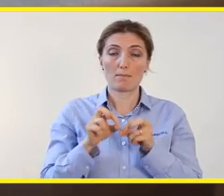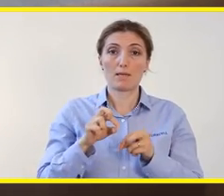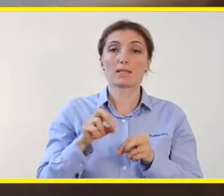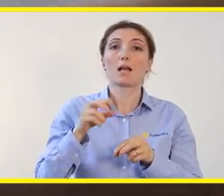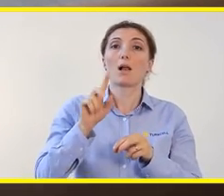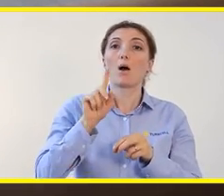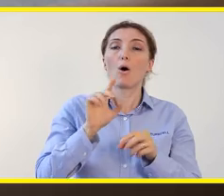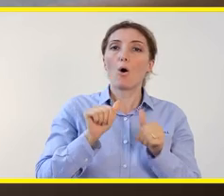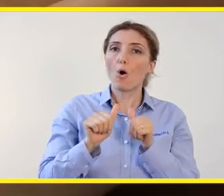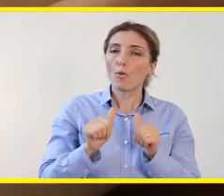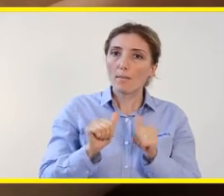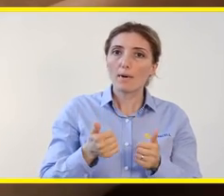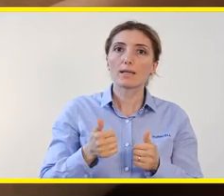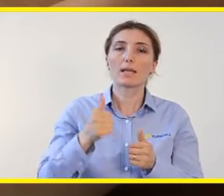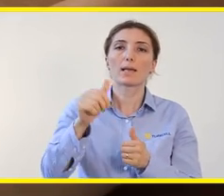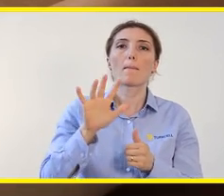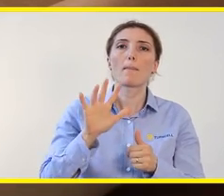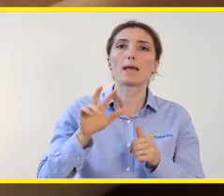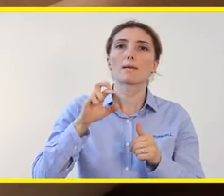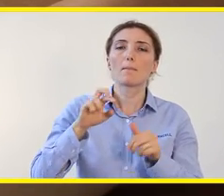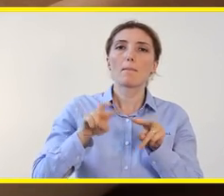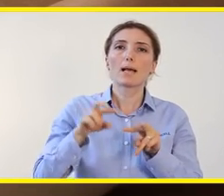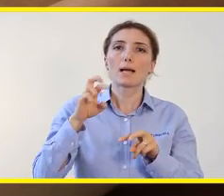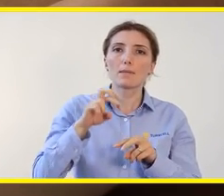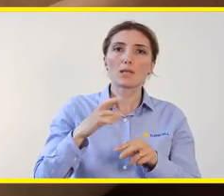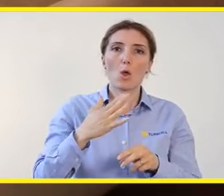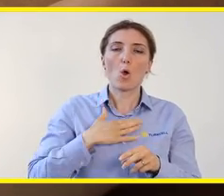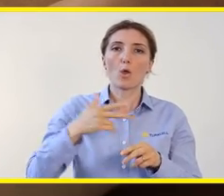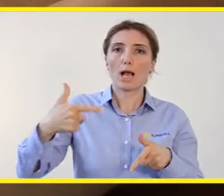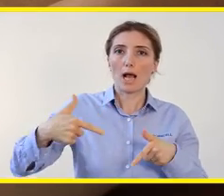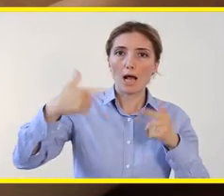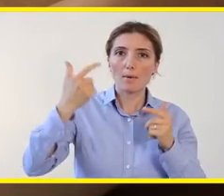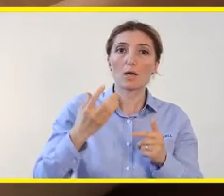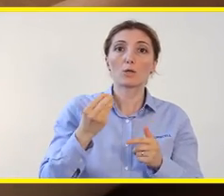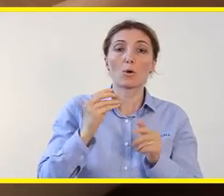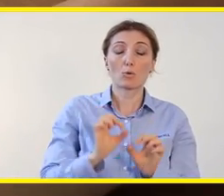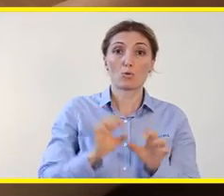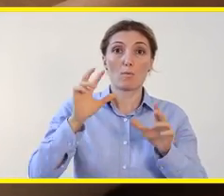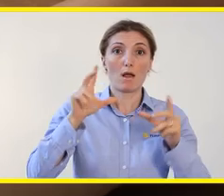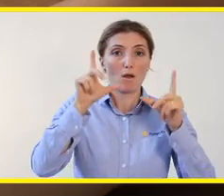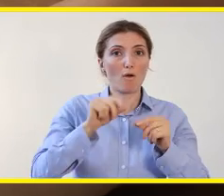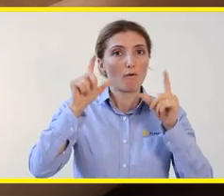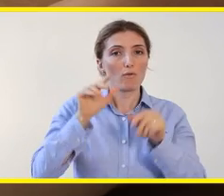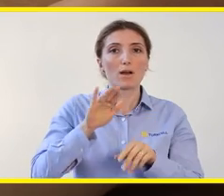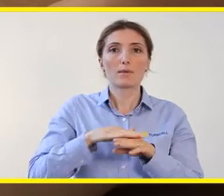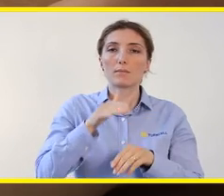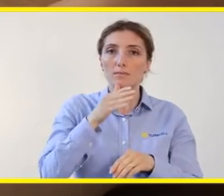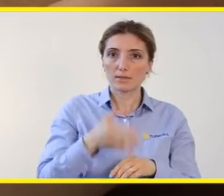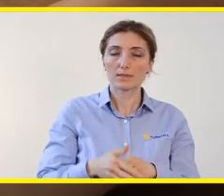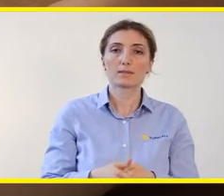otomatik odaklama özellikli arka, 5 megapiksel ön kamerası ile çok kaliteli ve canlı fotoğraflar çekebilirsiniz.